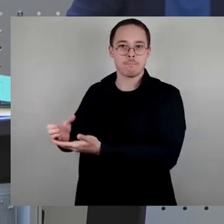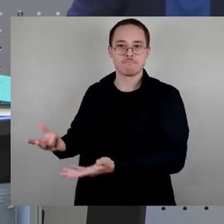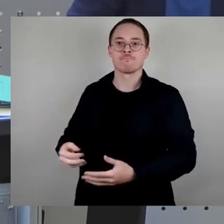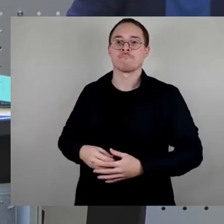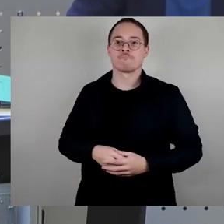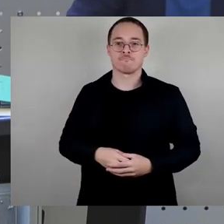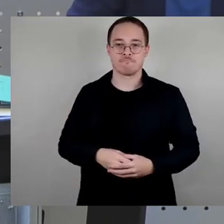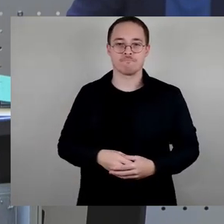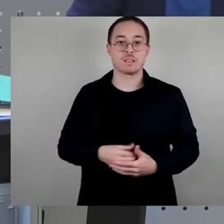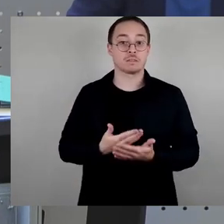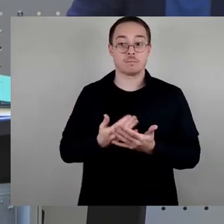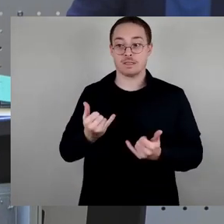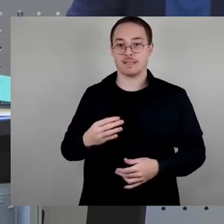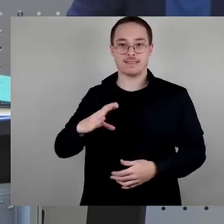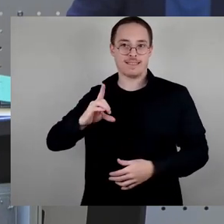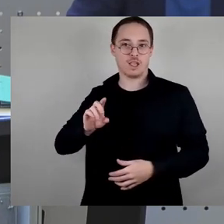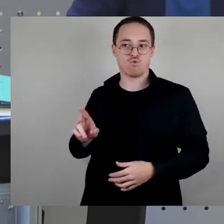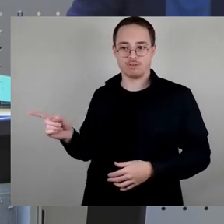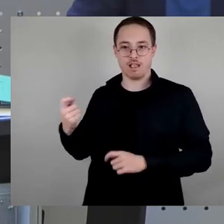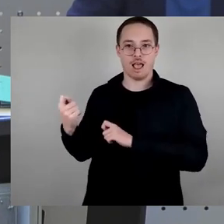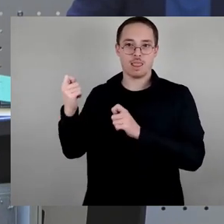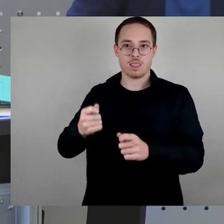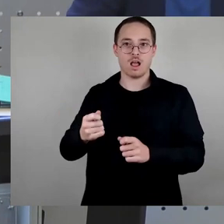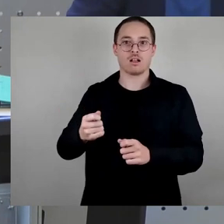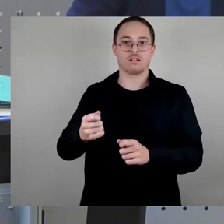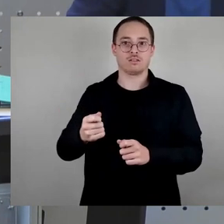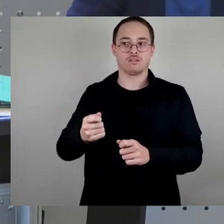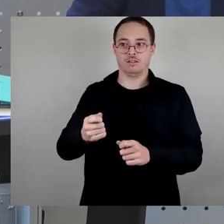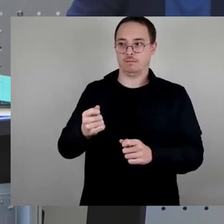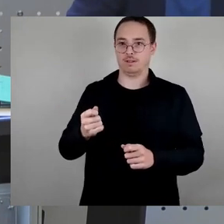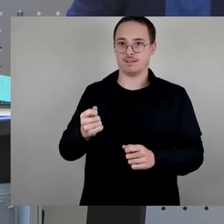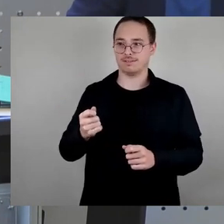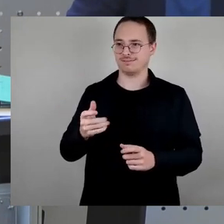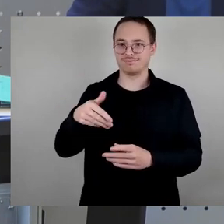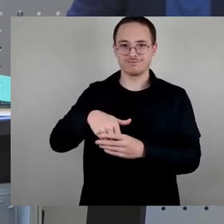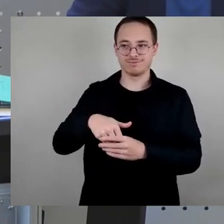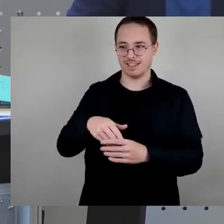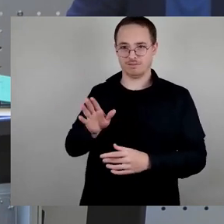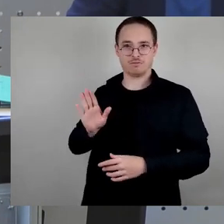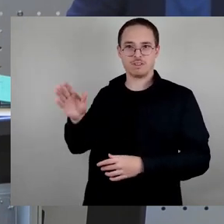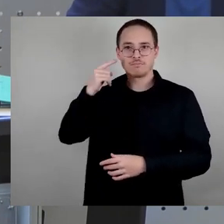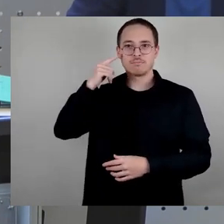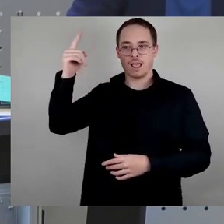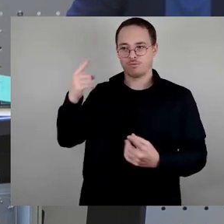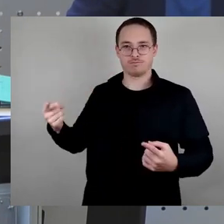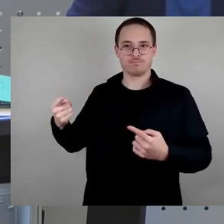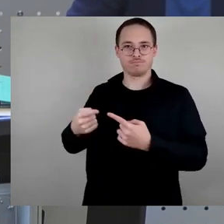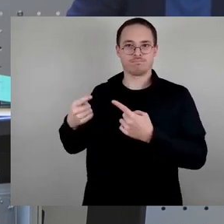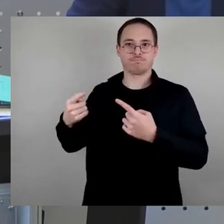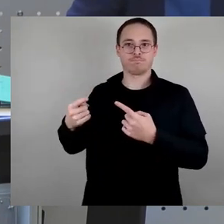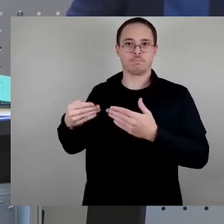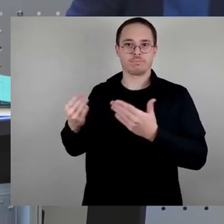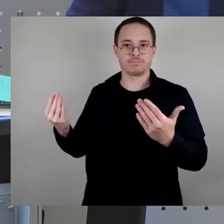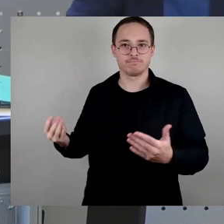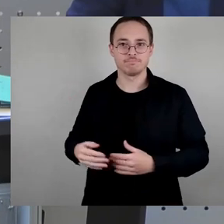aber an Verlogenheit trotzdem kaum zu überbieten. Denn Sie, liebe CDU, Sie haben diese Beigeute im Mindestamt gewählt und tragen deshalb auch eine Mitverantwortung an deren